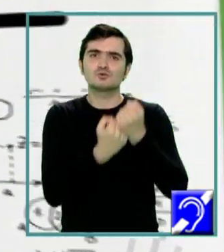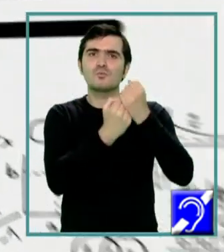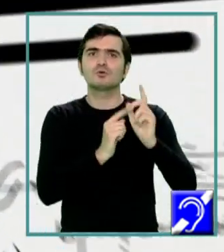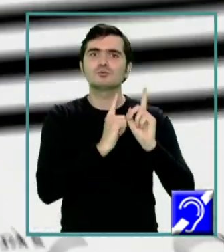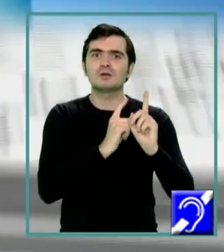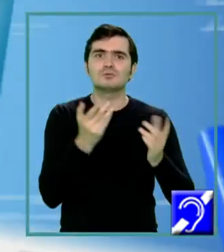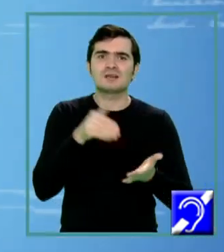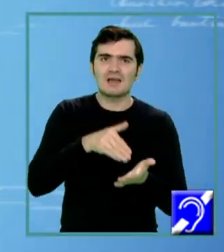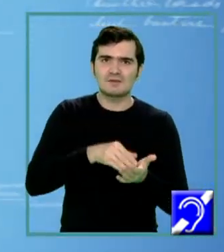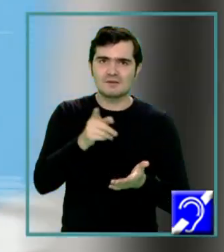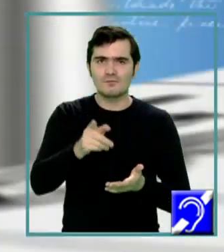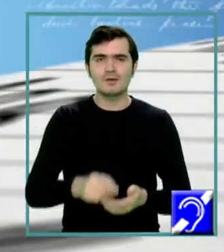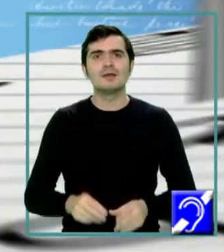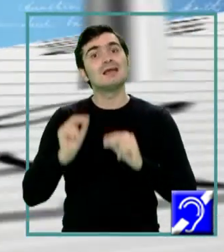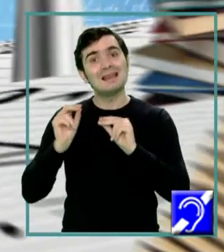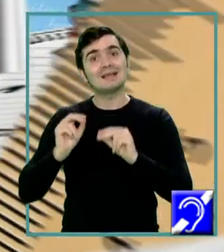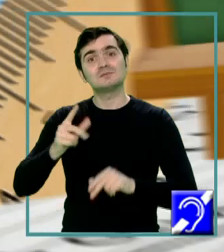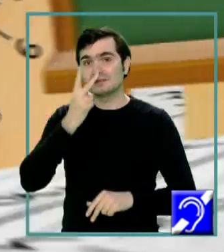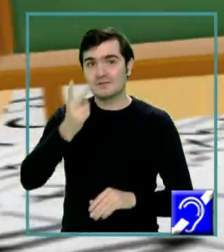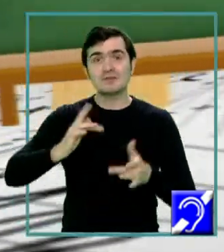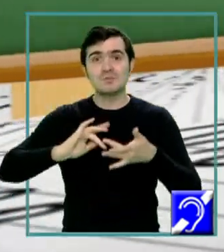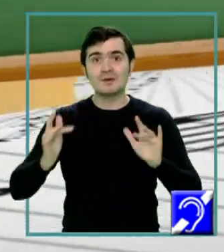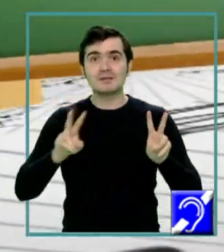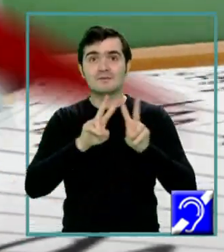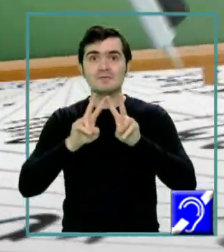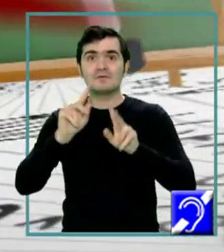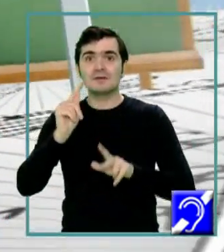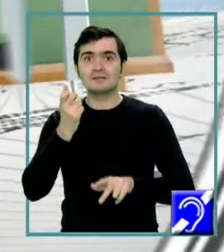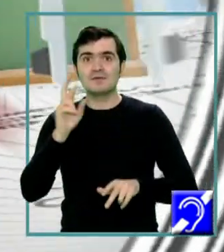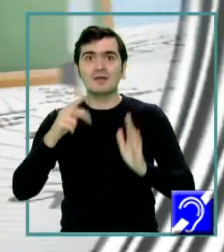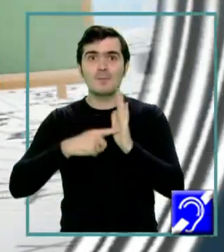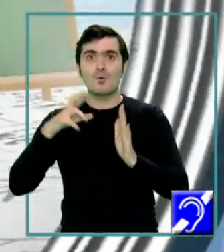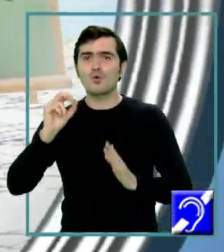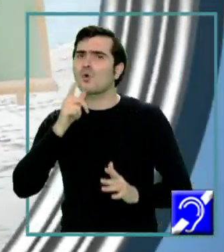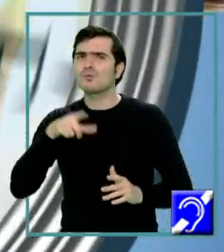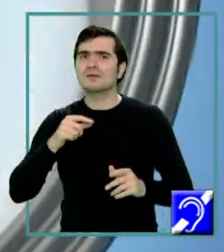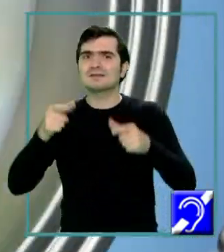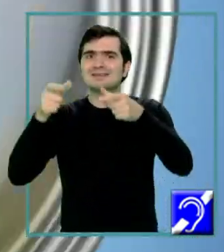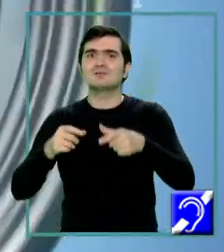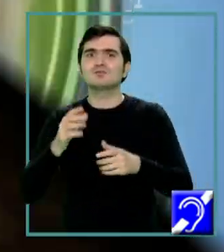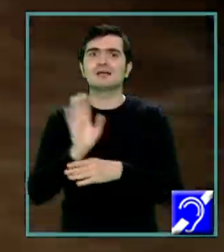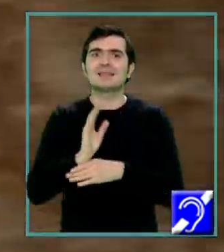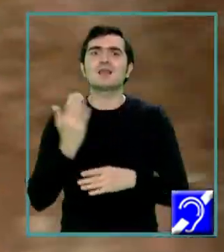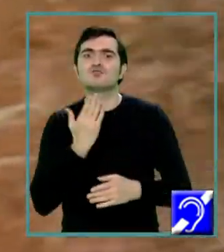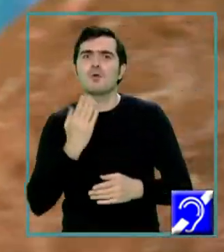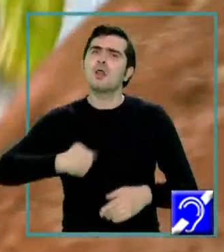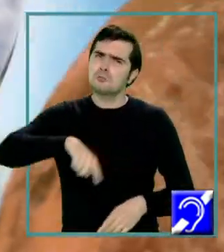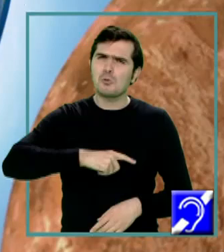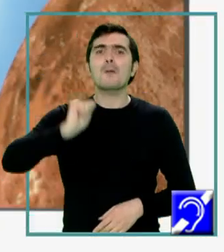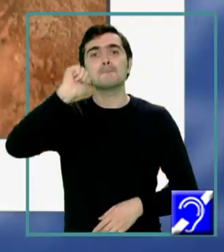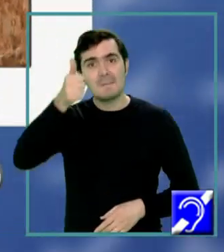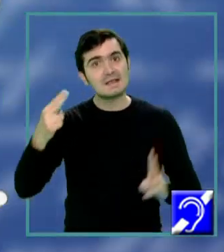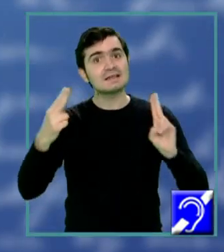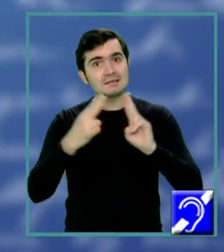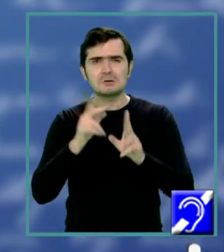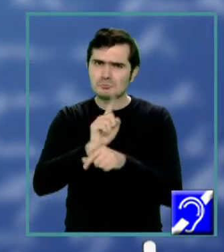care aveți nevoie. Lecțiile se pot vedea și online pe site-ul tvr.ro la secțiunea Teleșcoală. Ne revedem și mâine, tot